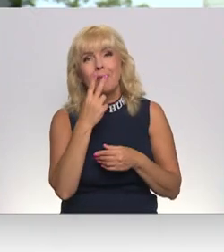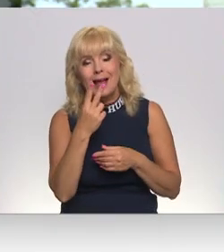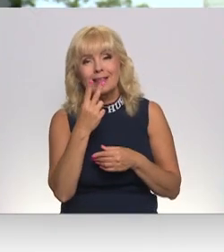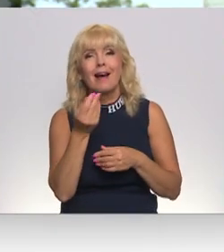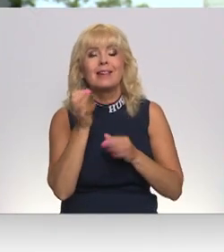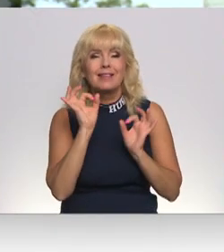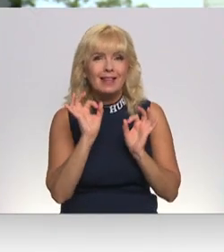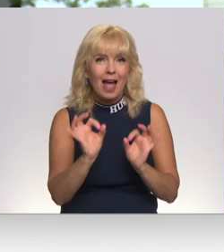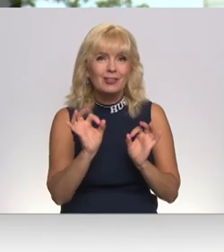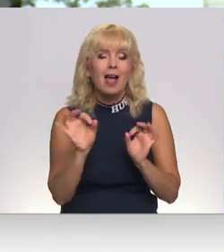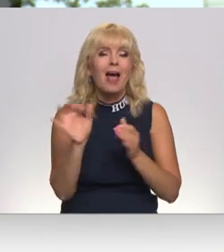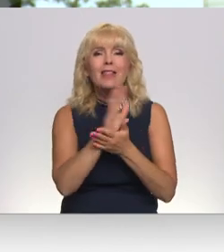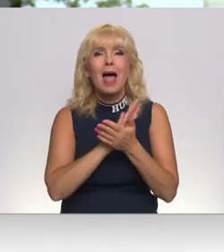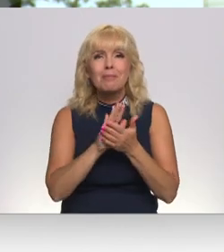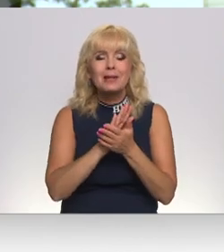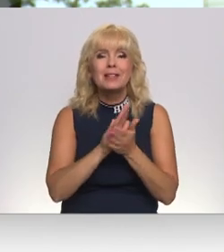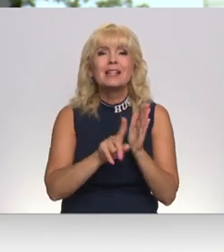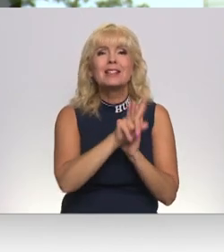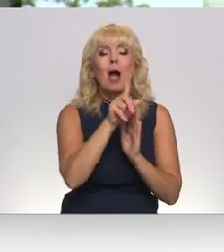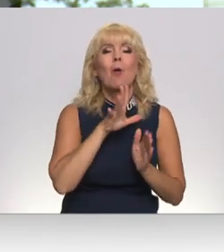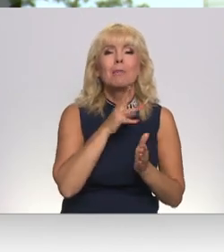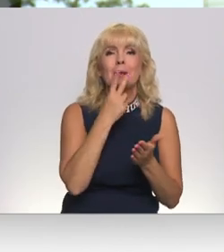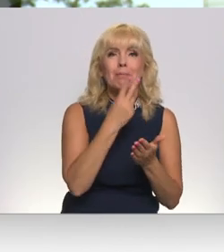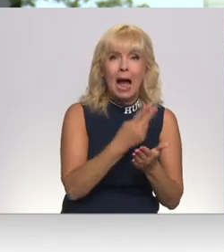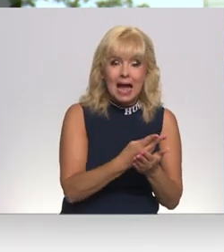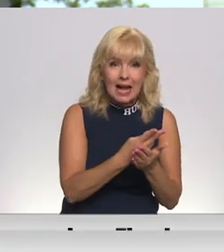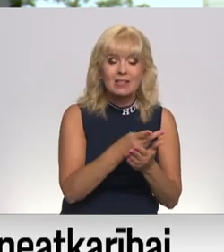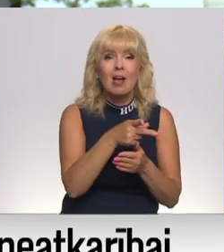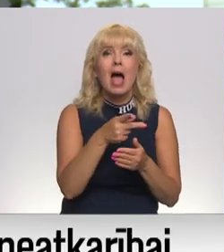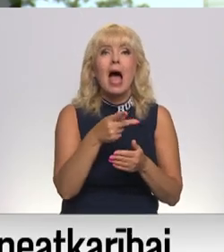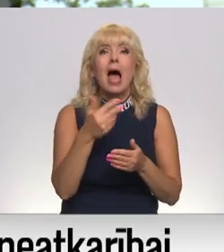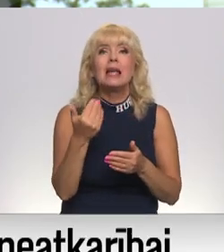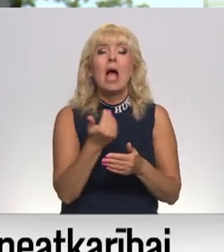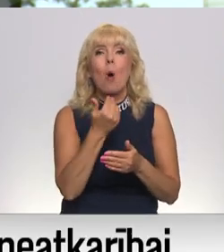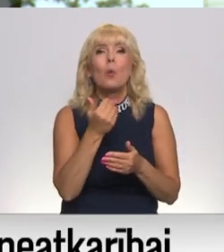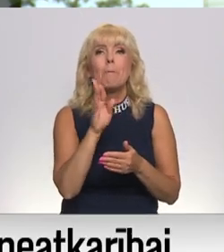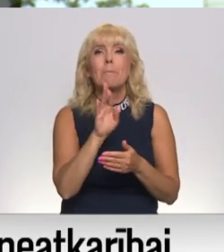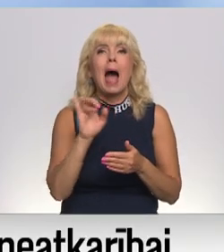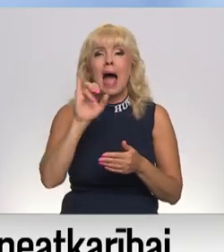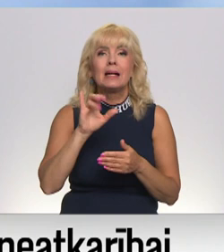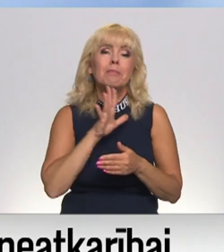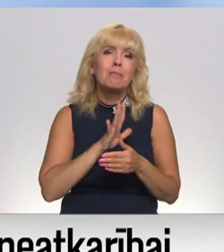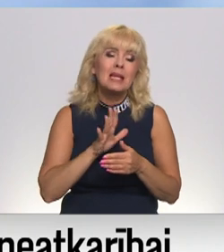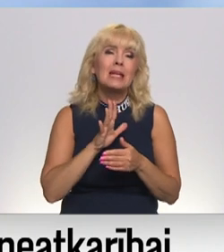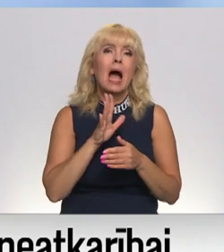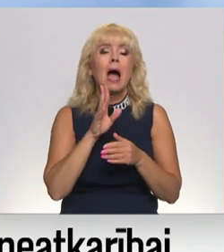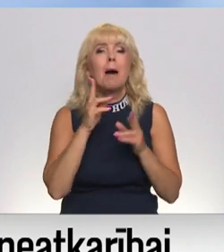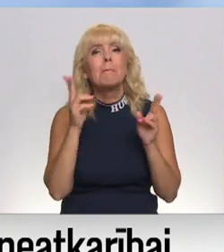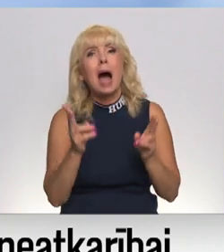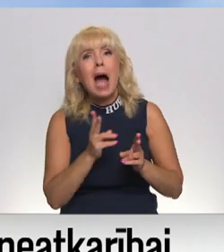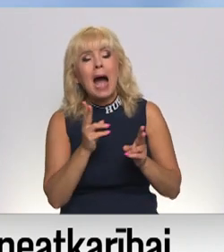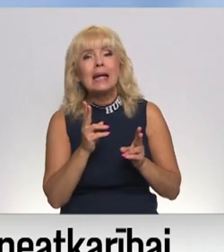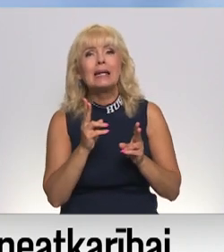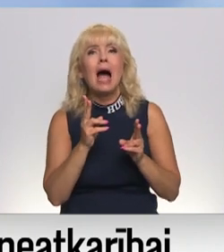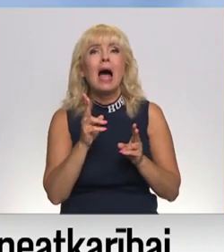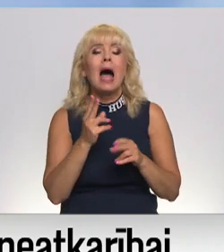Leons Tomašitski snabietu visus okutnie paredzējis. Jaunavēs mariesē bija ļoti mājīga. Pietnīgs arī atkloja, ka